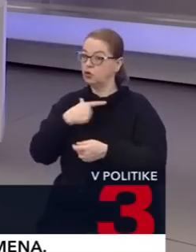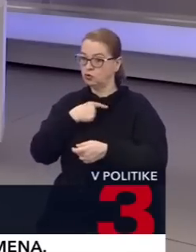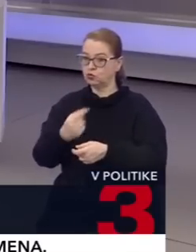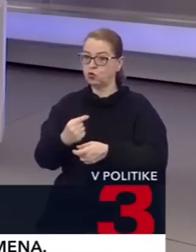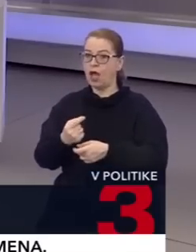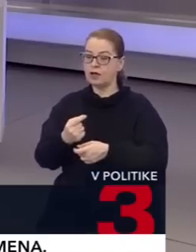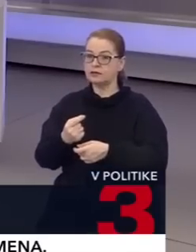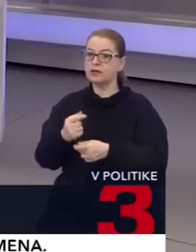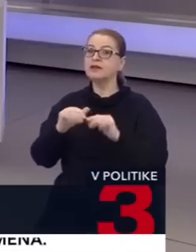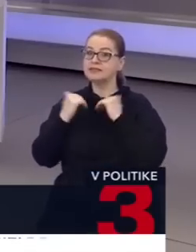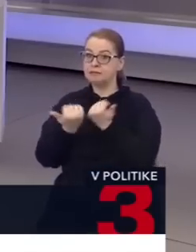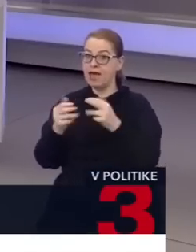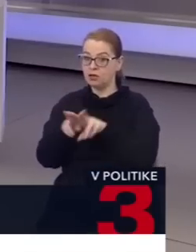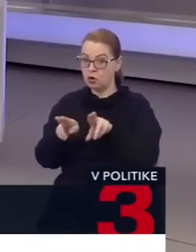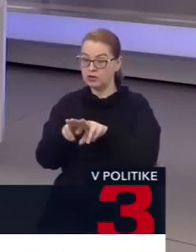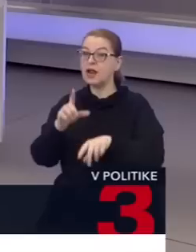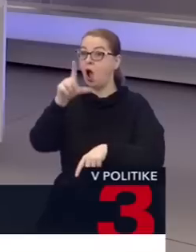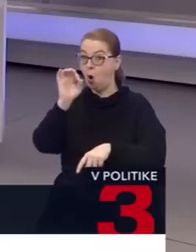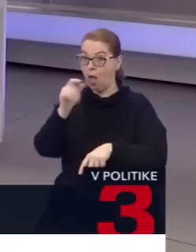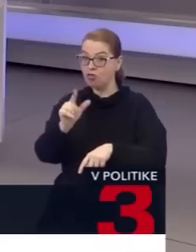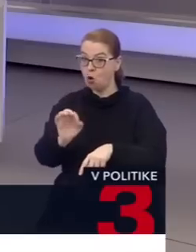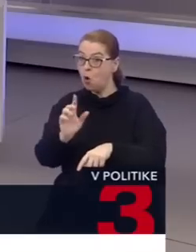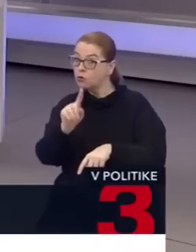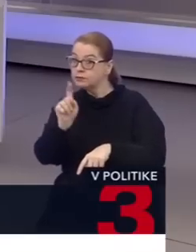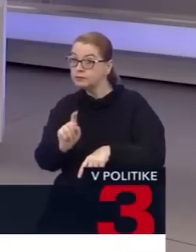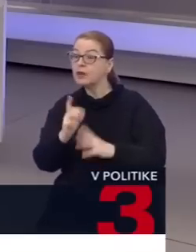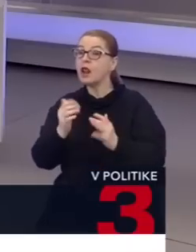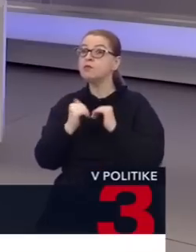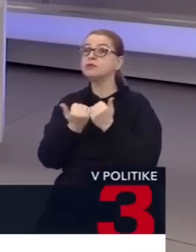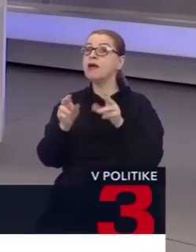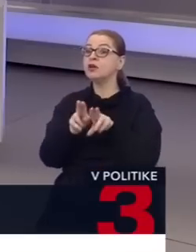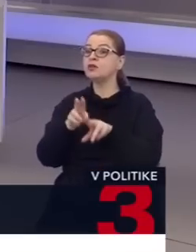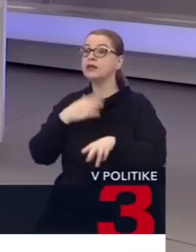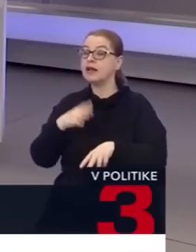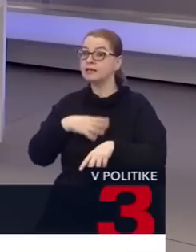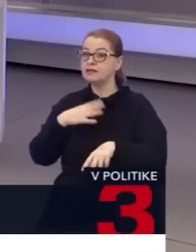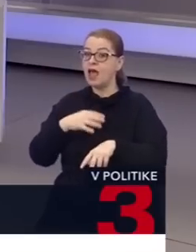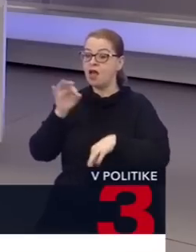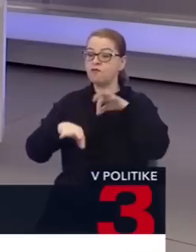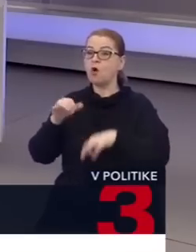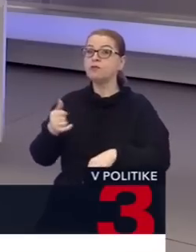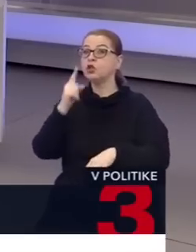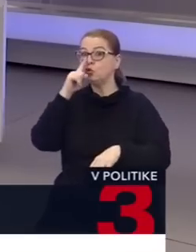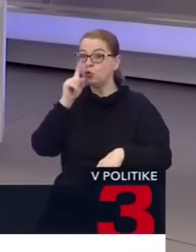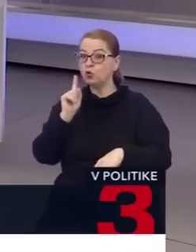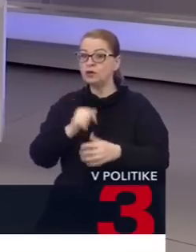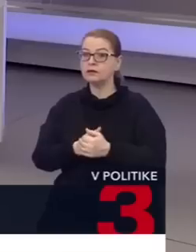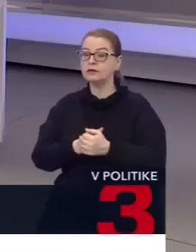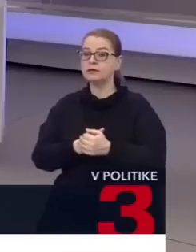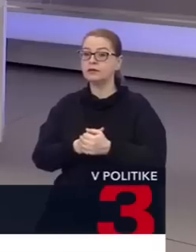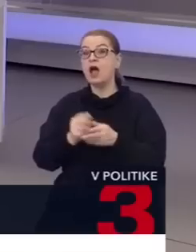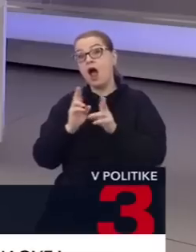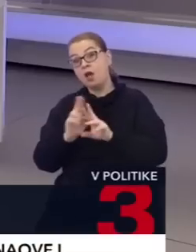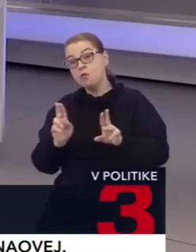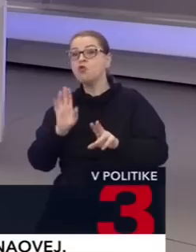Zmerodina a Olano, pretože Zmerodina preferovala termín voľieb v júni, pričom ale hovorila, že nemá problém